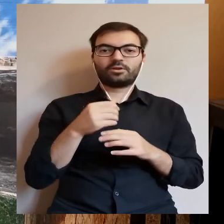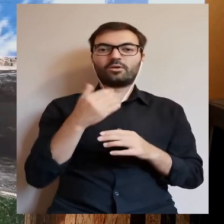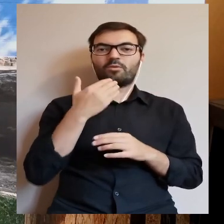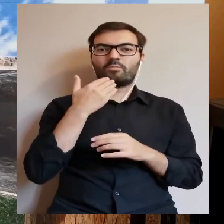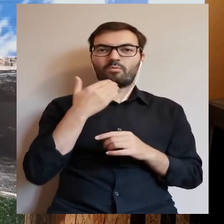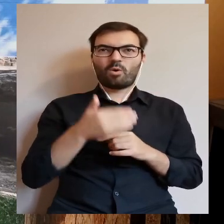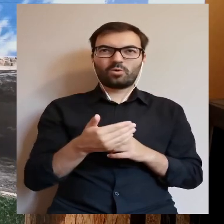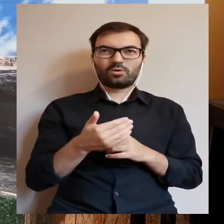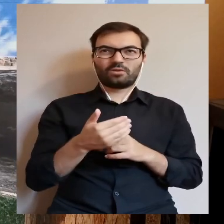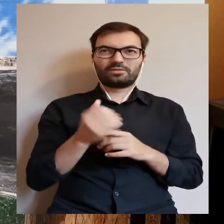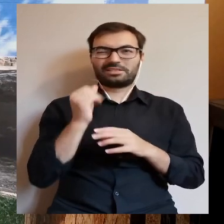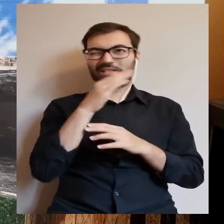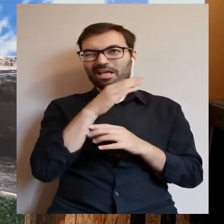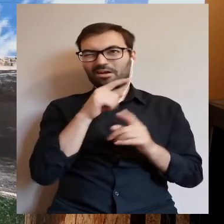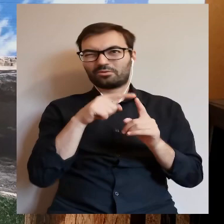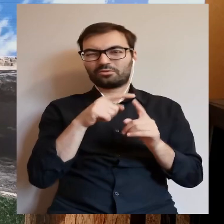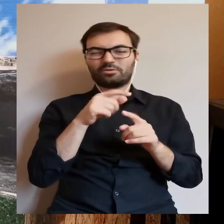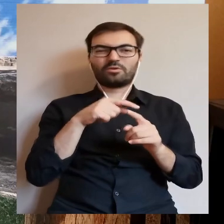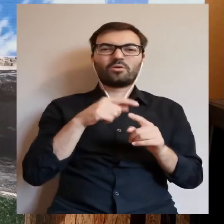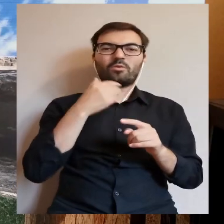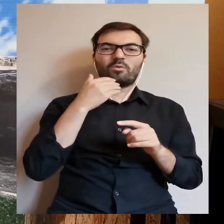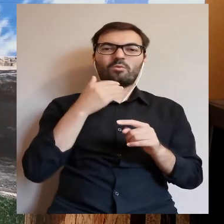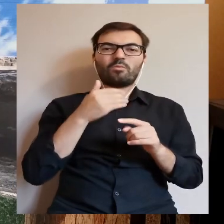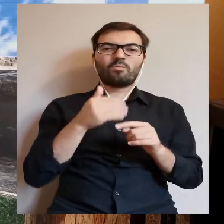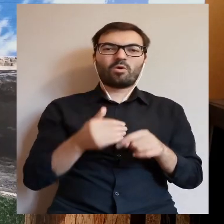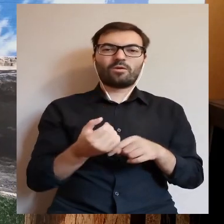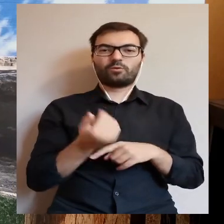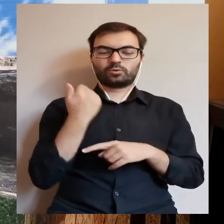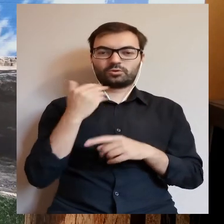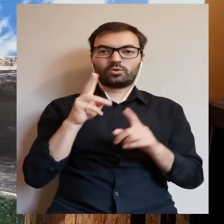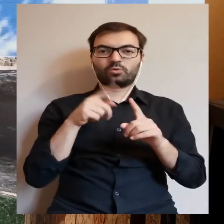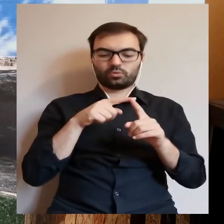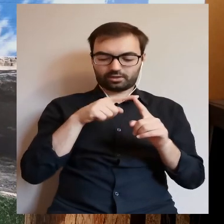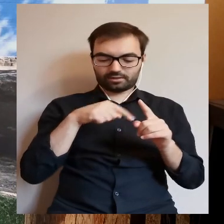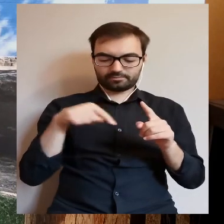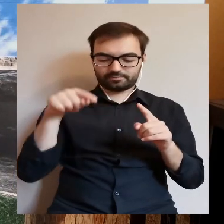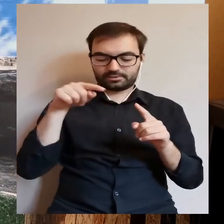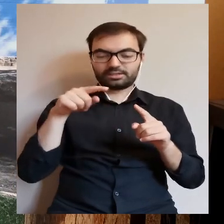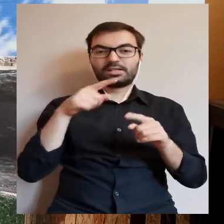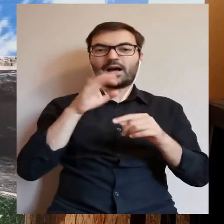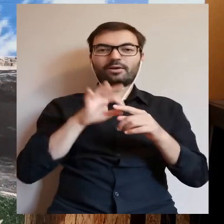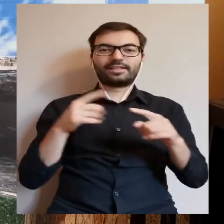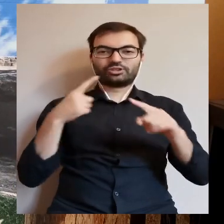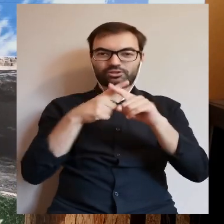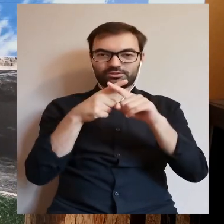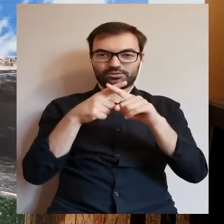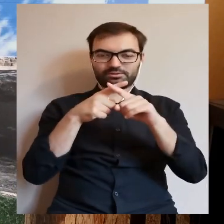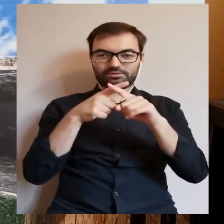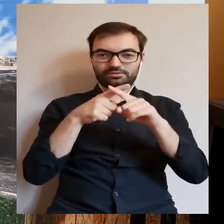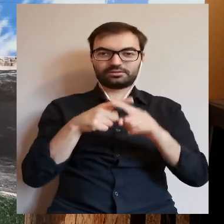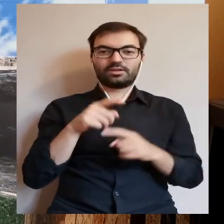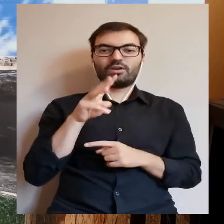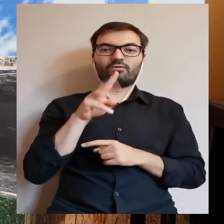z południowego zachodu na północny wschód. Druga oś, bo taki krzyżyk nam powstanie, to jest